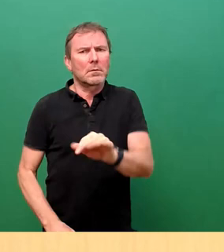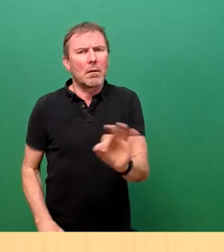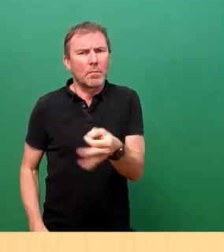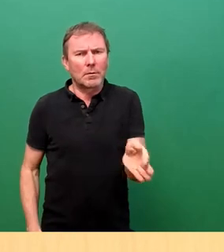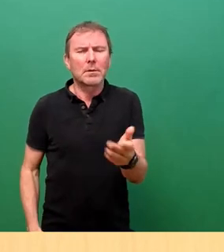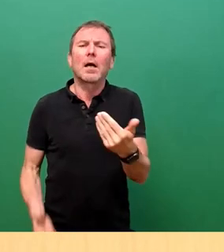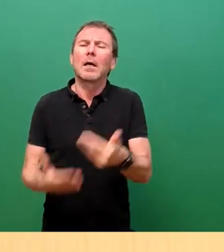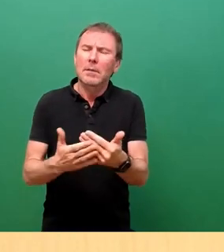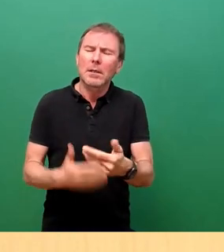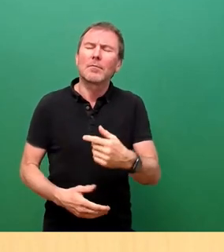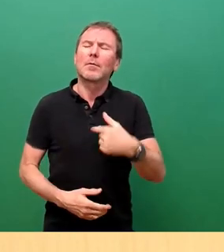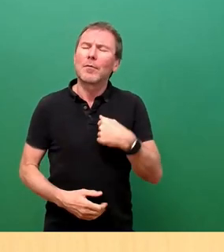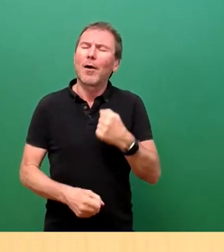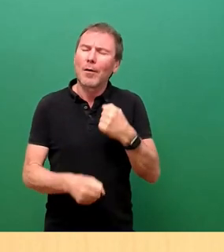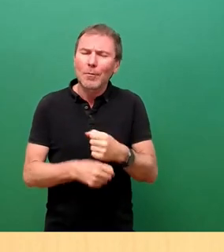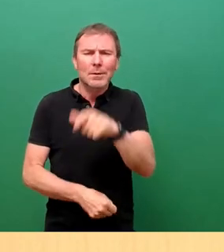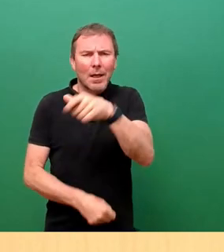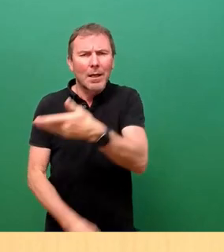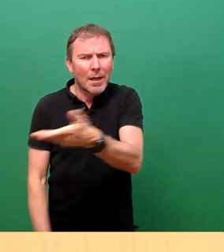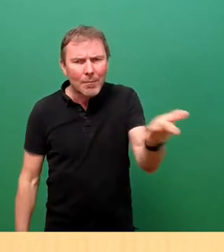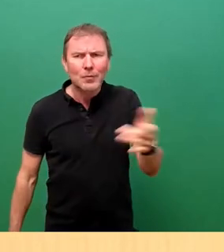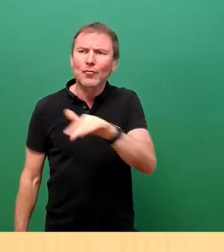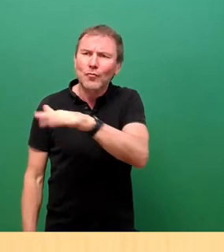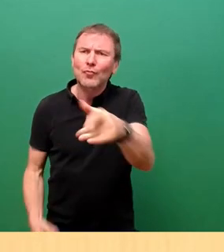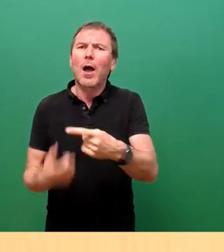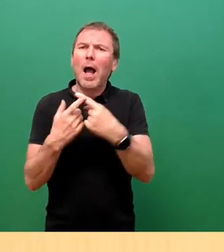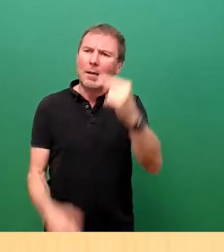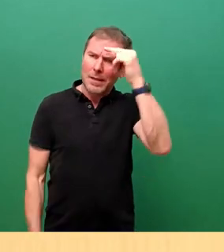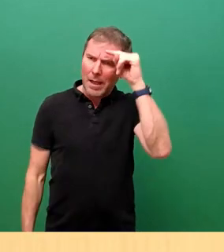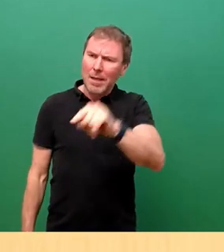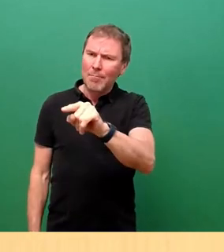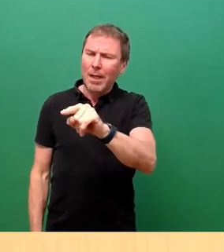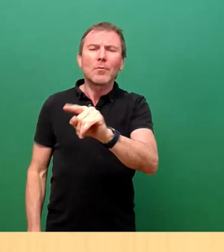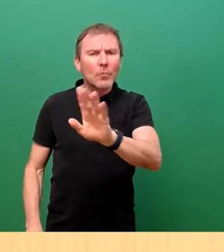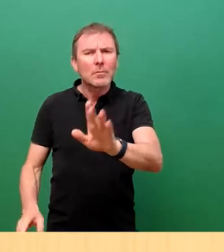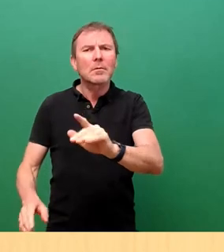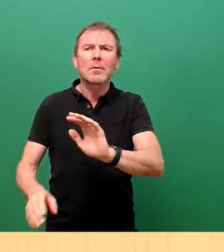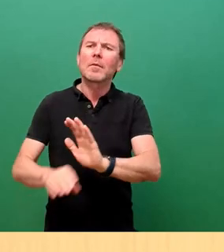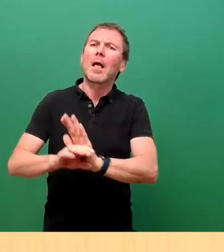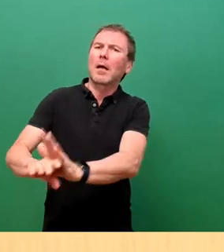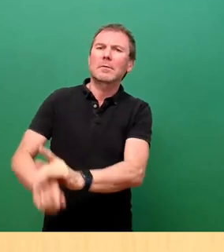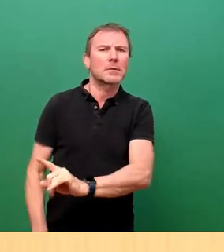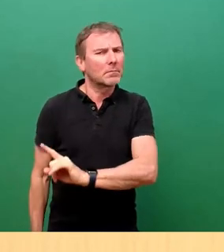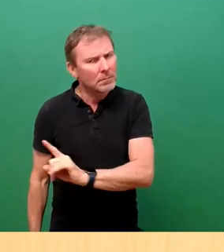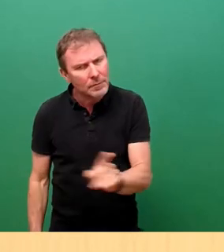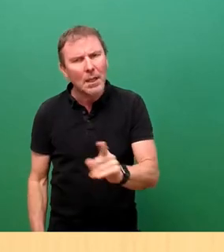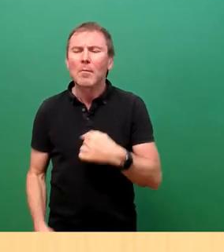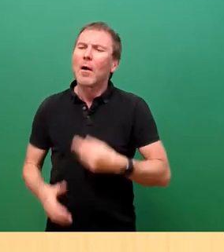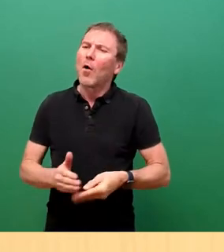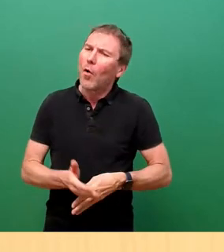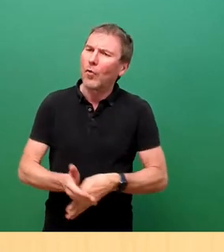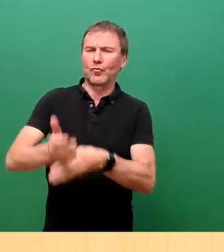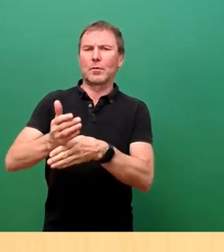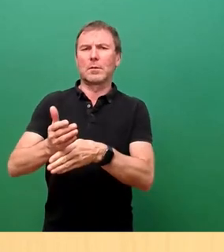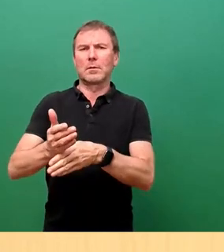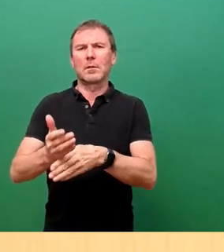lasst uns die Menschen, die einfach hier eine andere Meinung haben, nicht ausgrenzen, sondern ihnen helfen. Das ist der sachlichste und kleinste gemeinsame Nenner, den